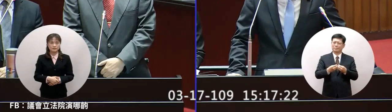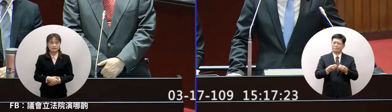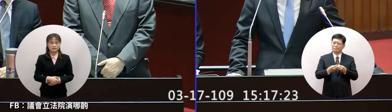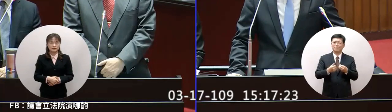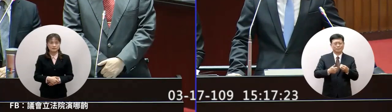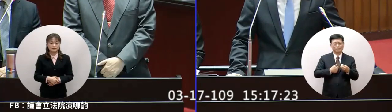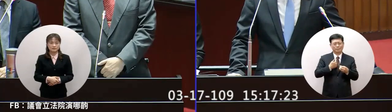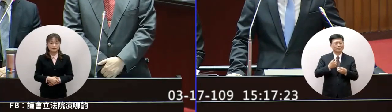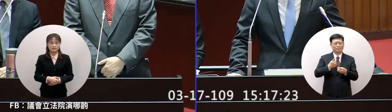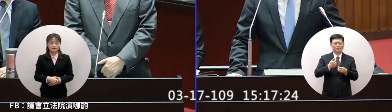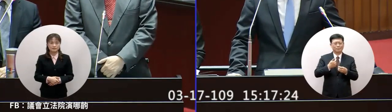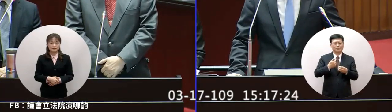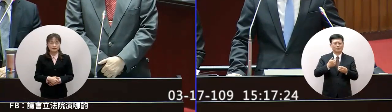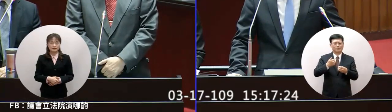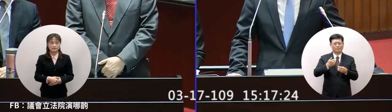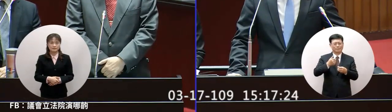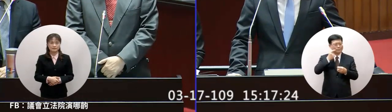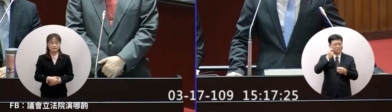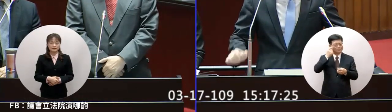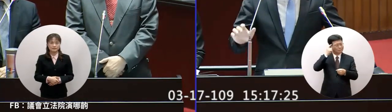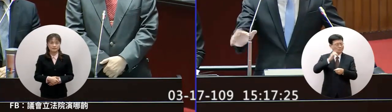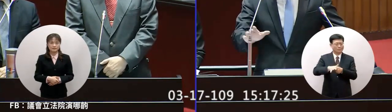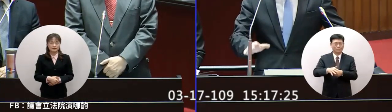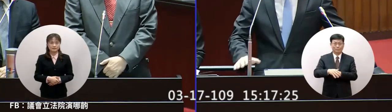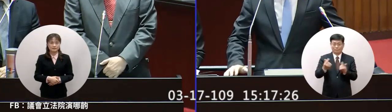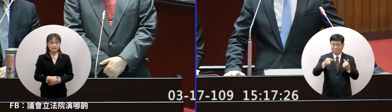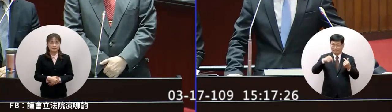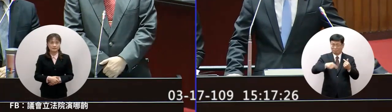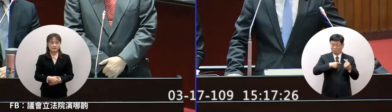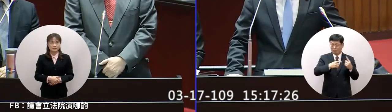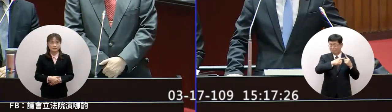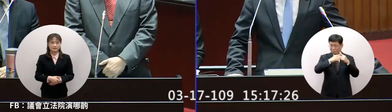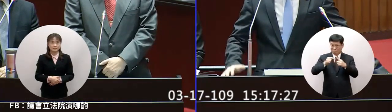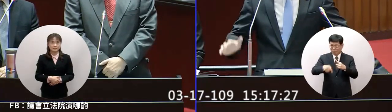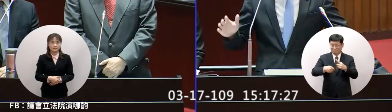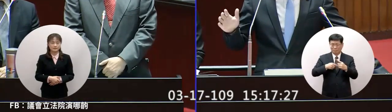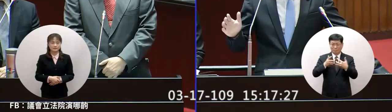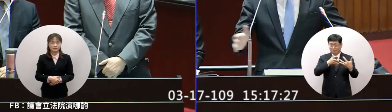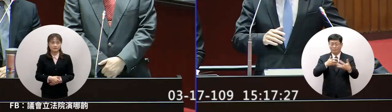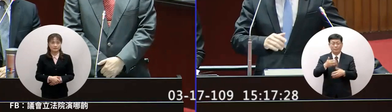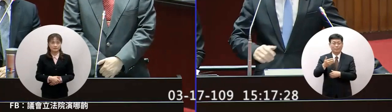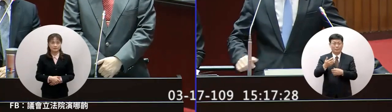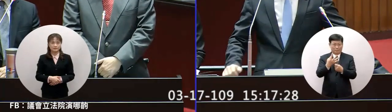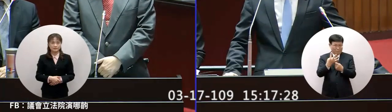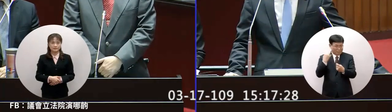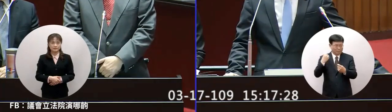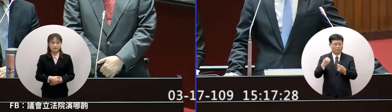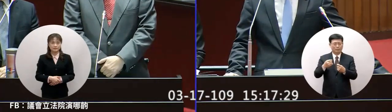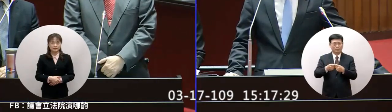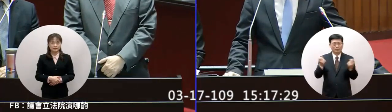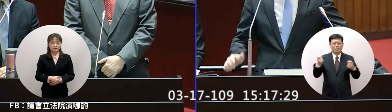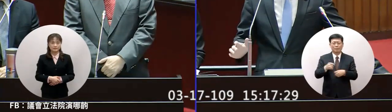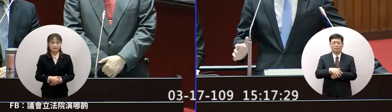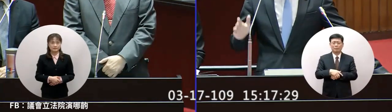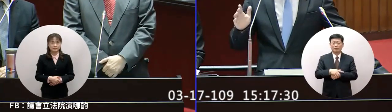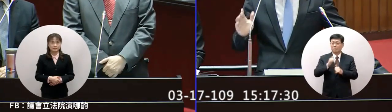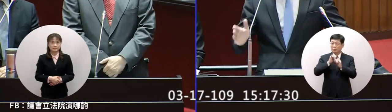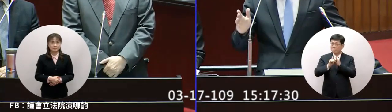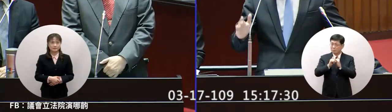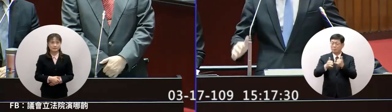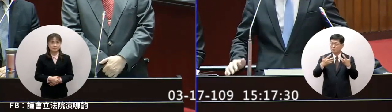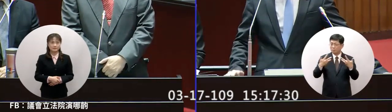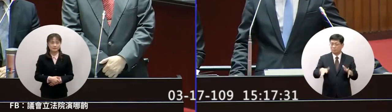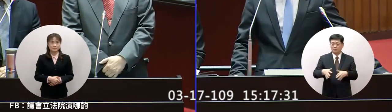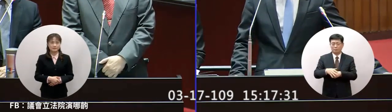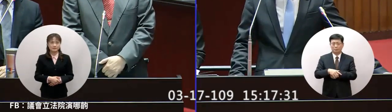實在很難令人滿意在這個殿堂之上在過去幾年的時間裡面社會上